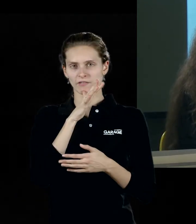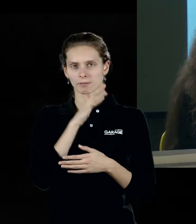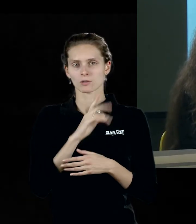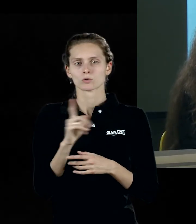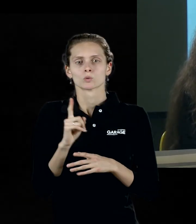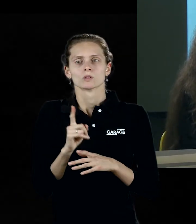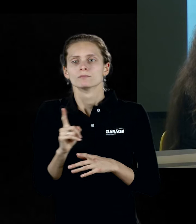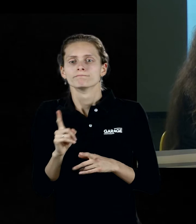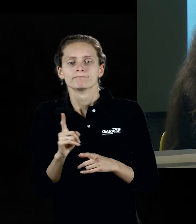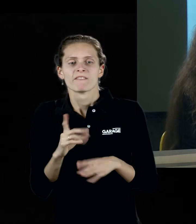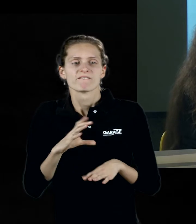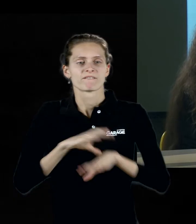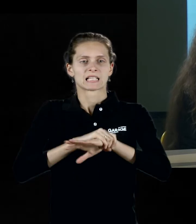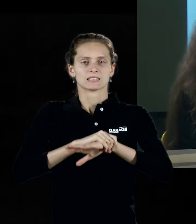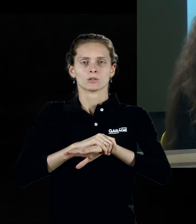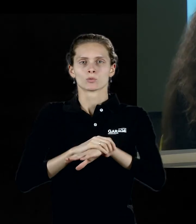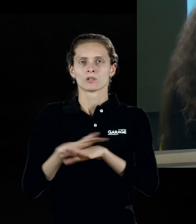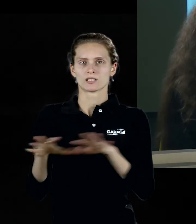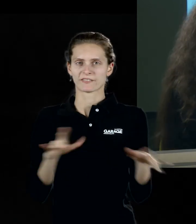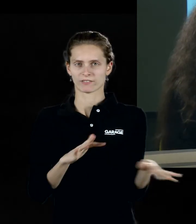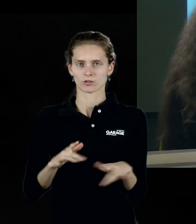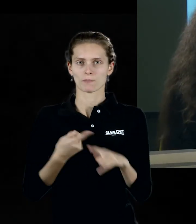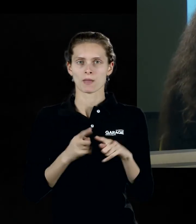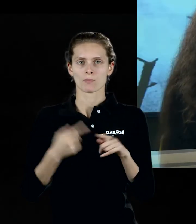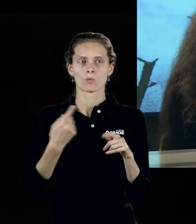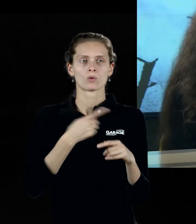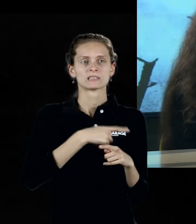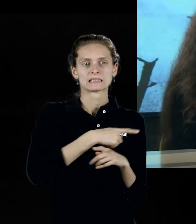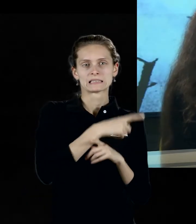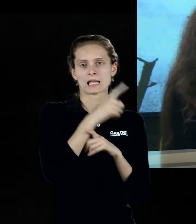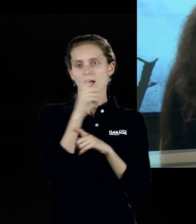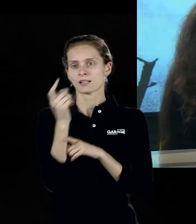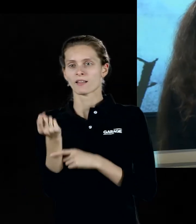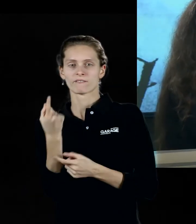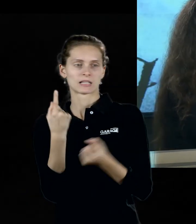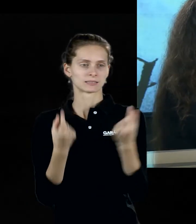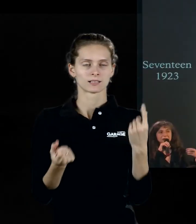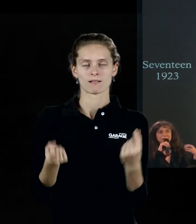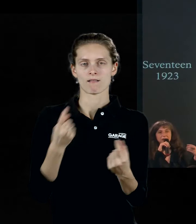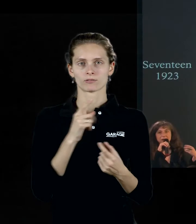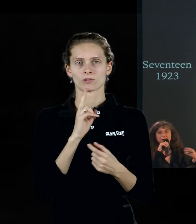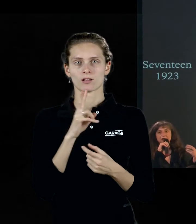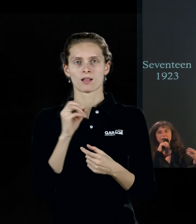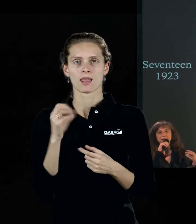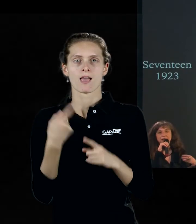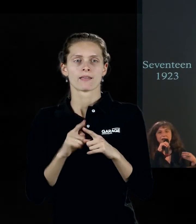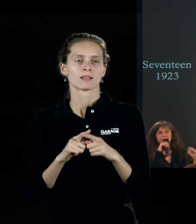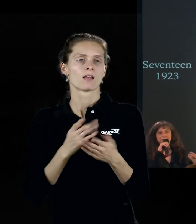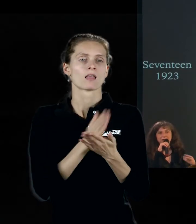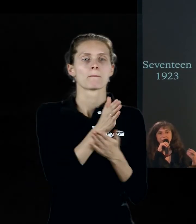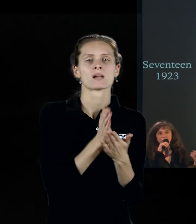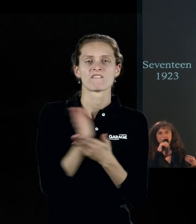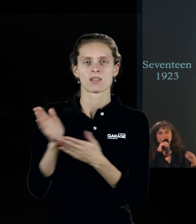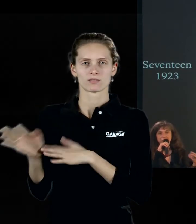нечто, что фиксирует движение. Поэтому эти стрелки, которые возникают у Клея – это, собственно говоря, вот эти векторы движения,